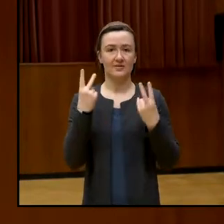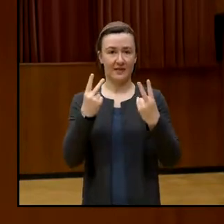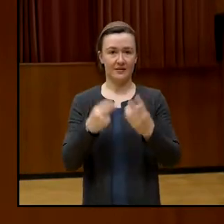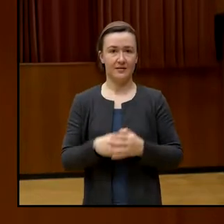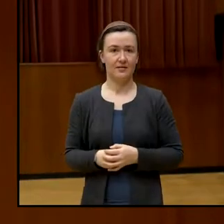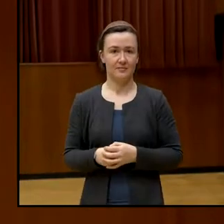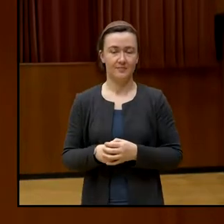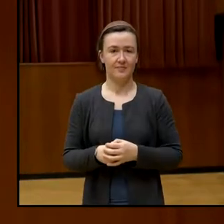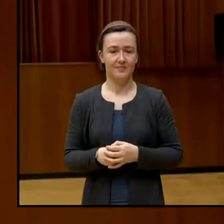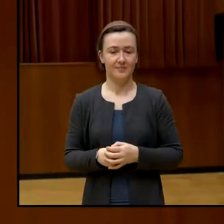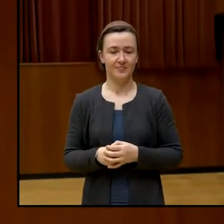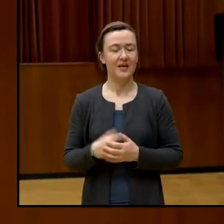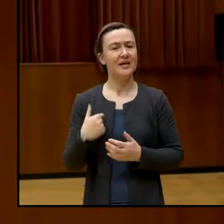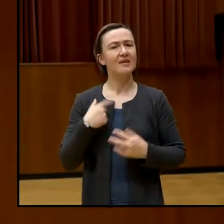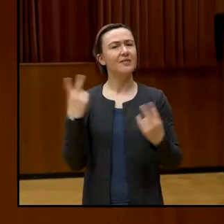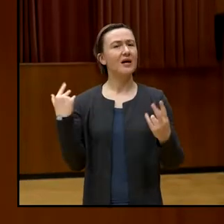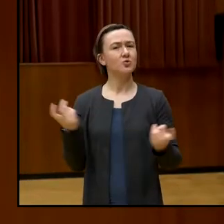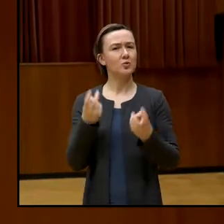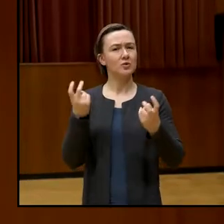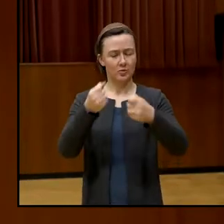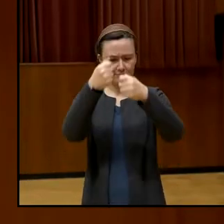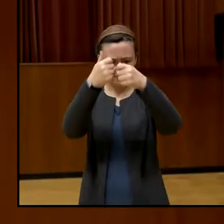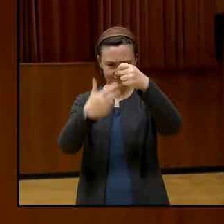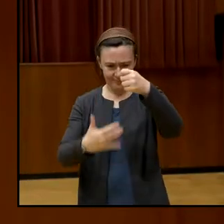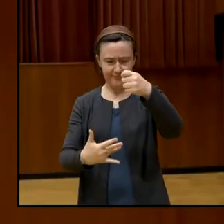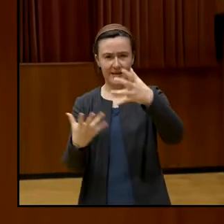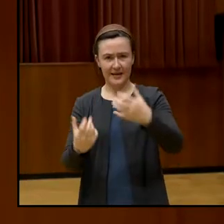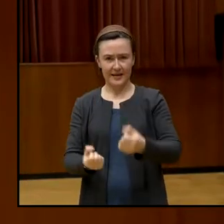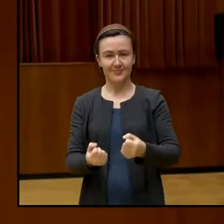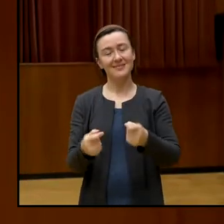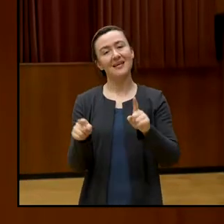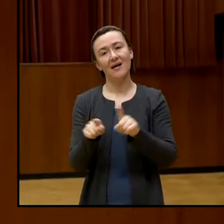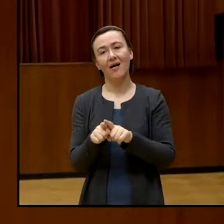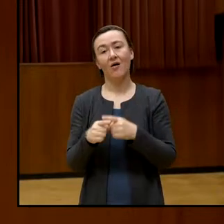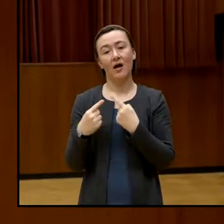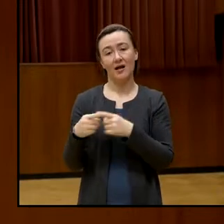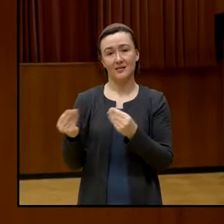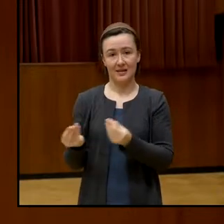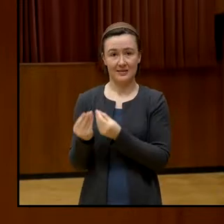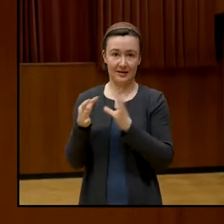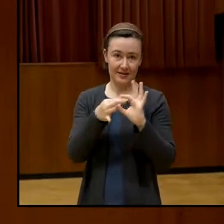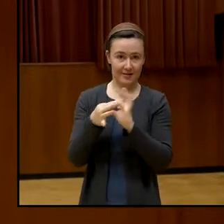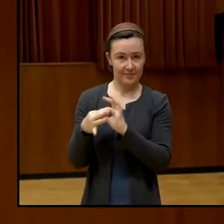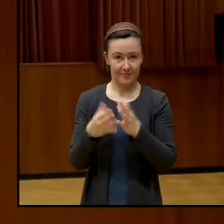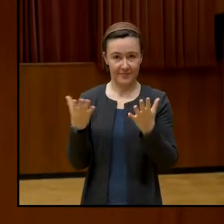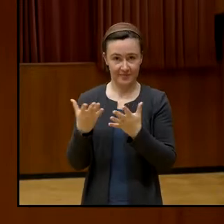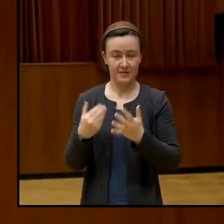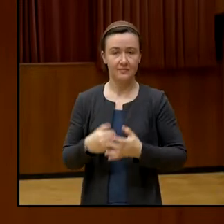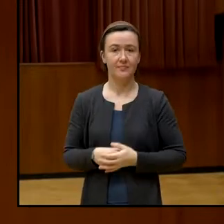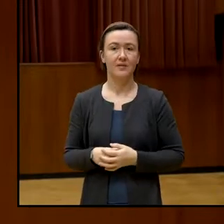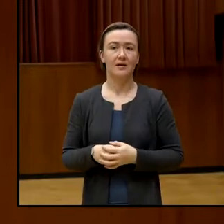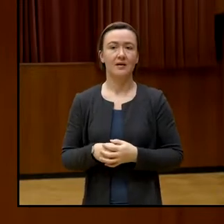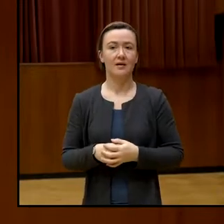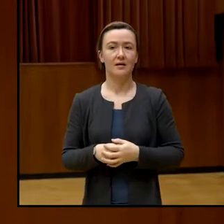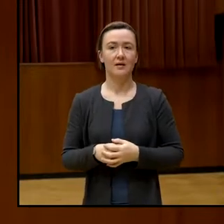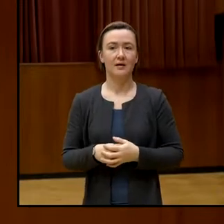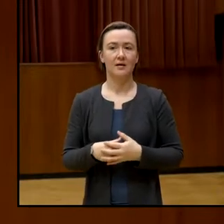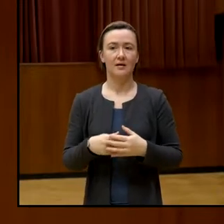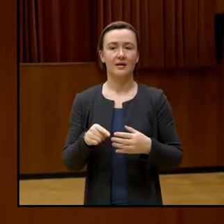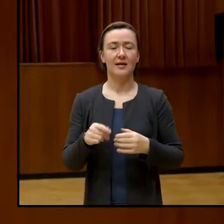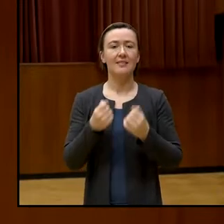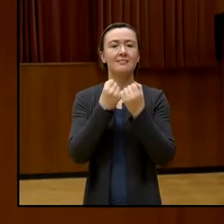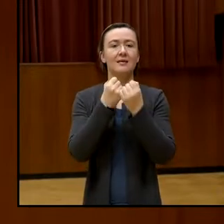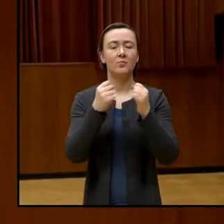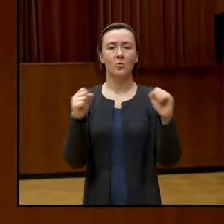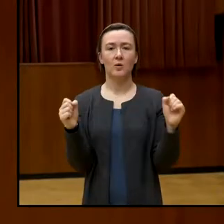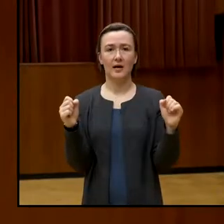Mit dem Suchergebnis, da entstanden ist, geht es aber auch noch um eine andere Sache, die damit zusammenhängt. Nämlich um den Aspekt von